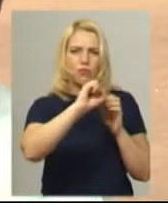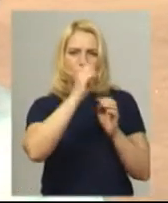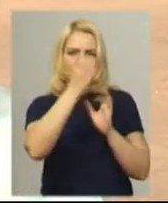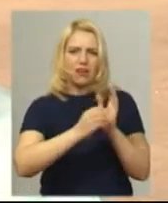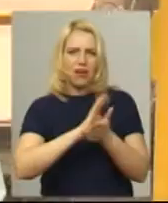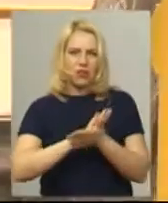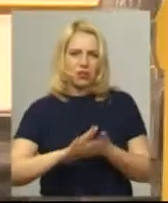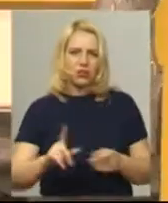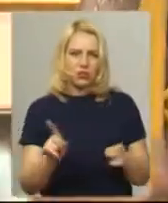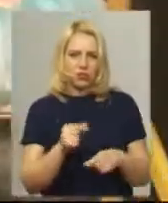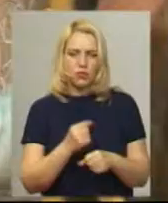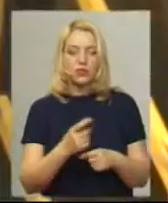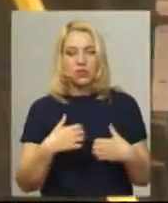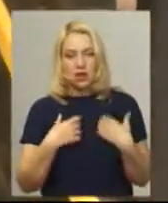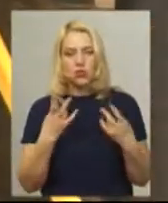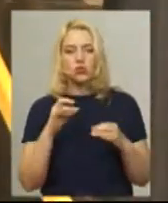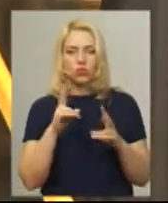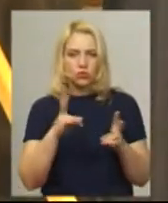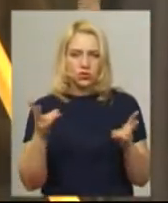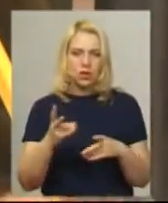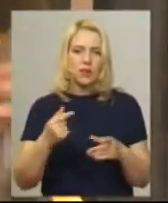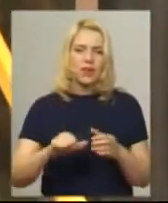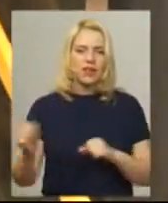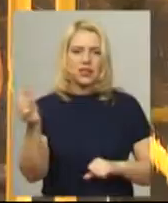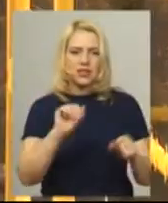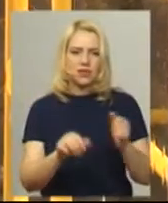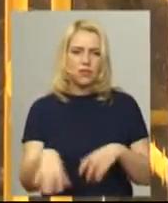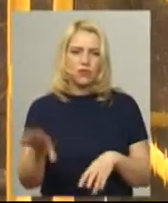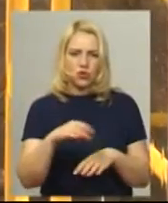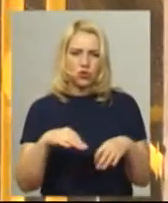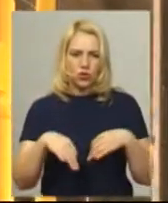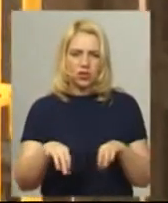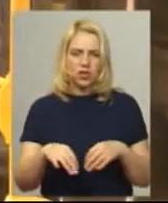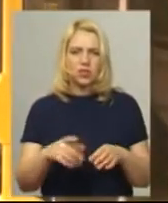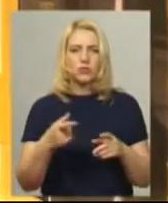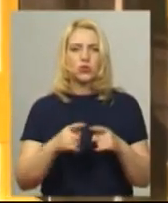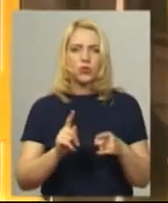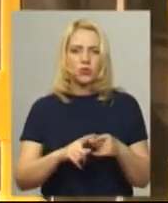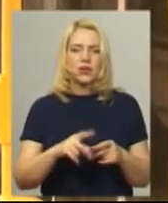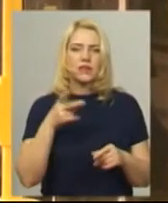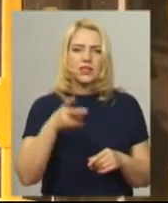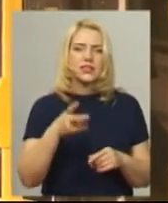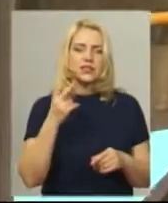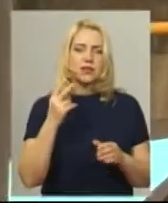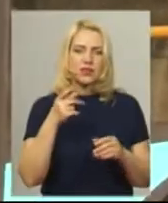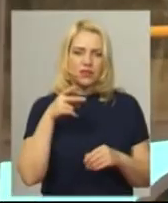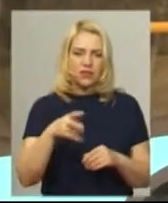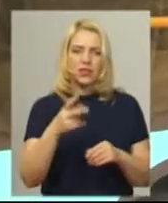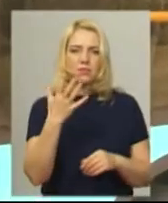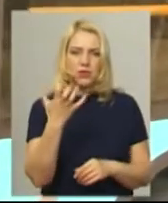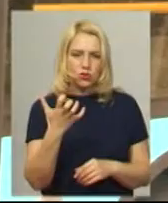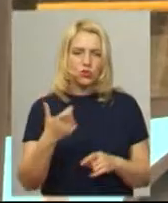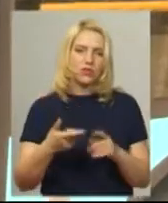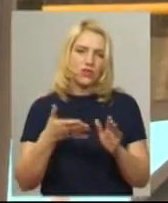комусь же треба. На знезараження усього комунального транспорту в день підприємство витрачає більше 2,5 тисяч гривень та 200